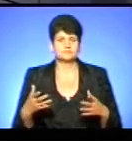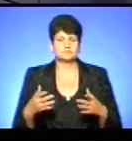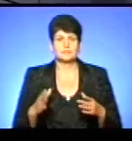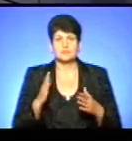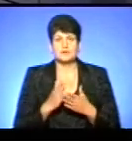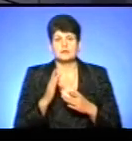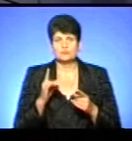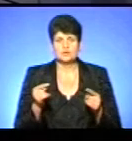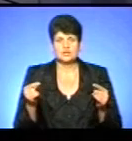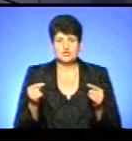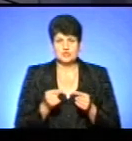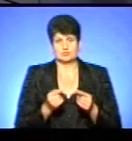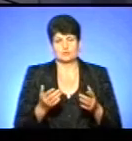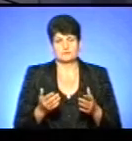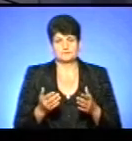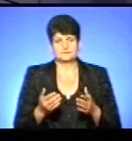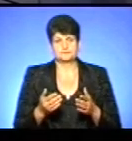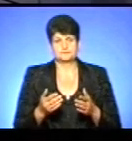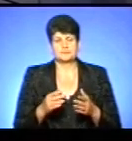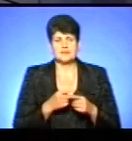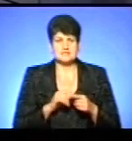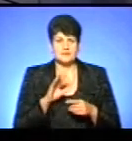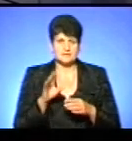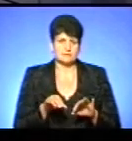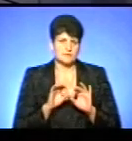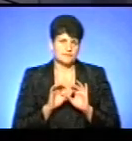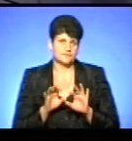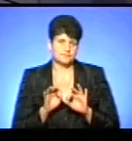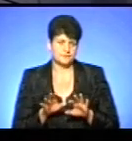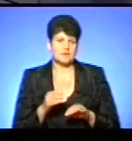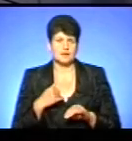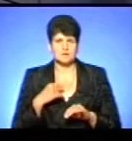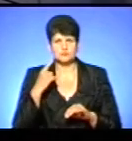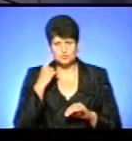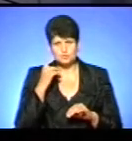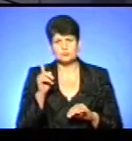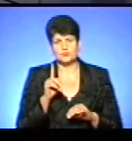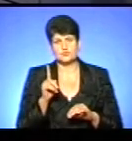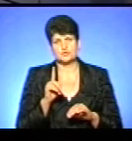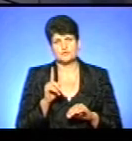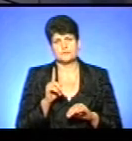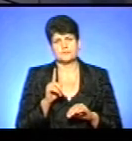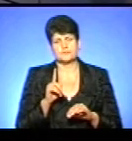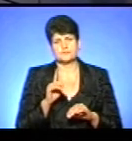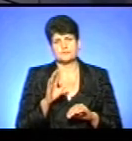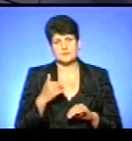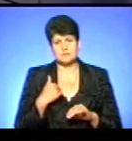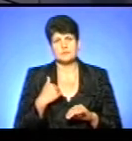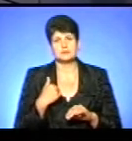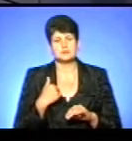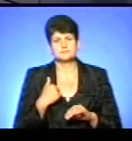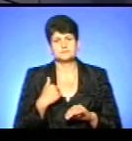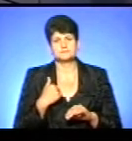алгоритми. Я думаю, що це все буде доведено до... Я думаю, що все ж таки ми проведемо